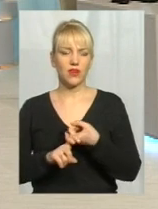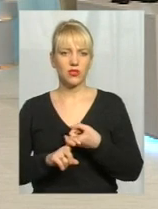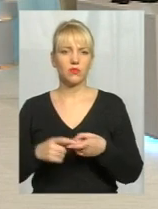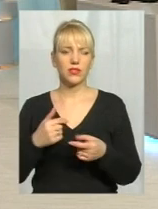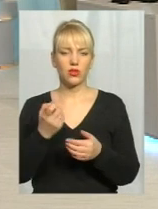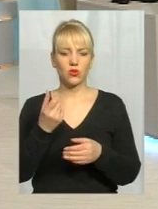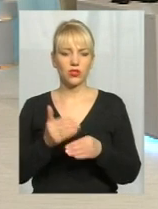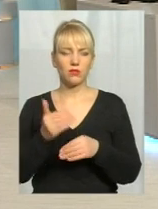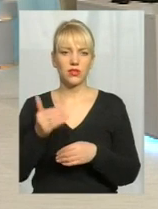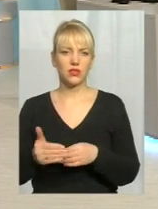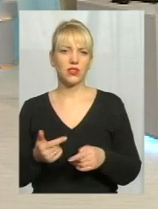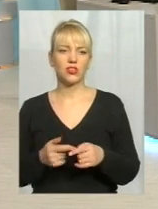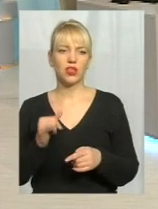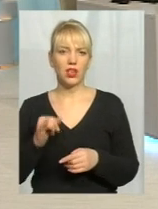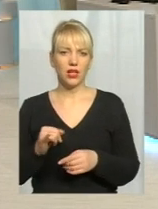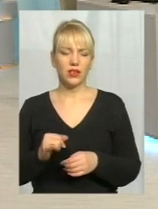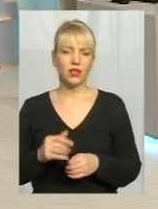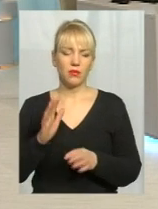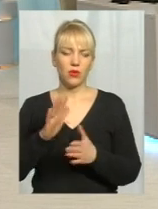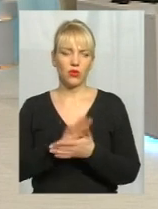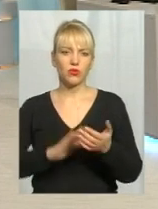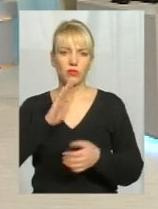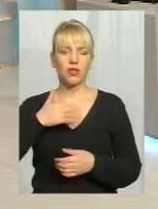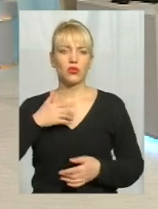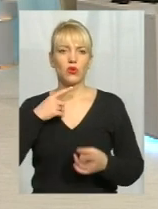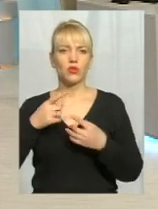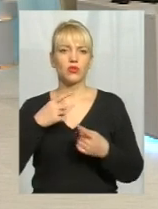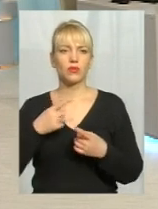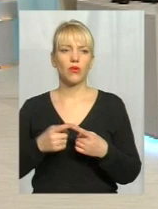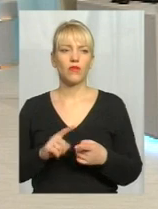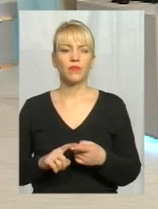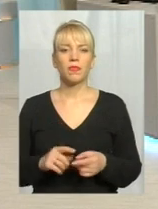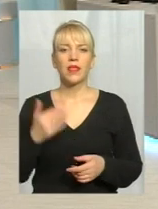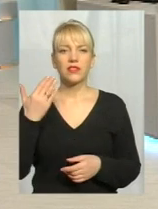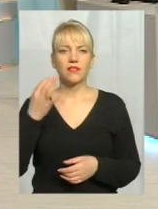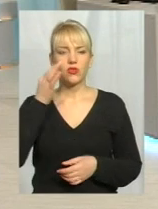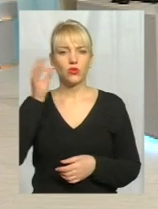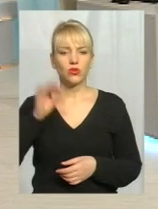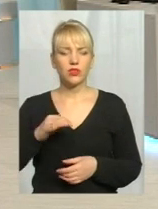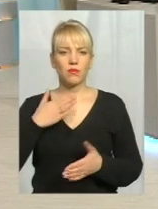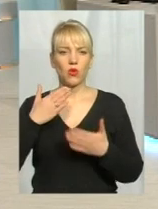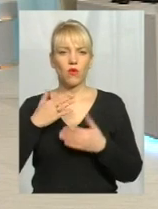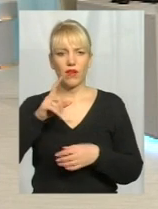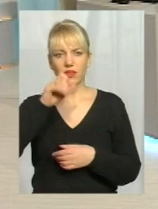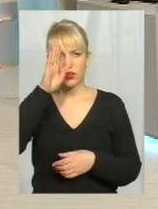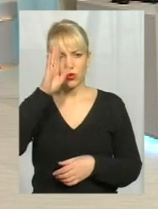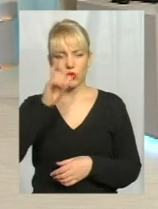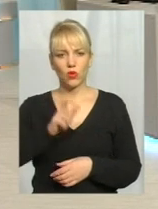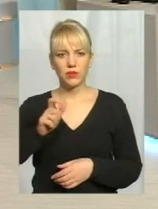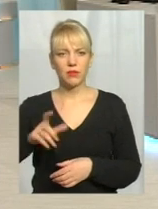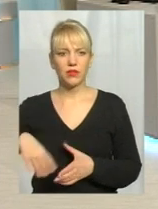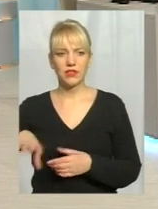поки продовжимо нашу розмову. Володимире, от з вашого досвіду спілкування з хлопцями з усієї області,